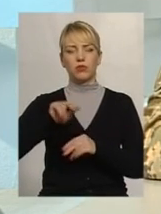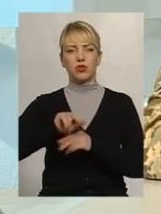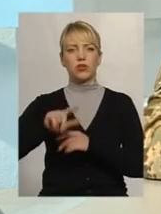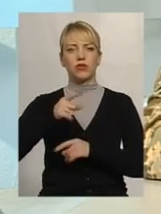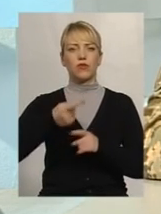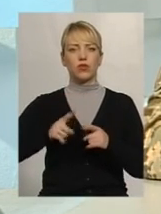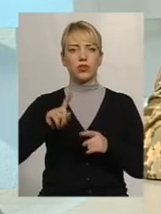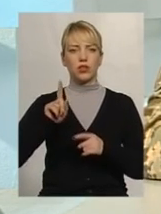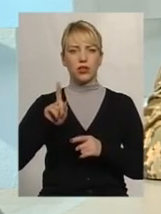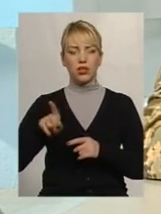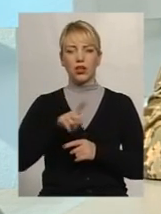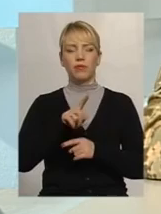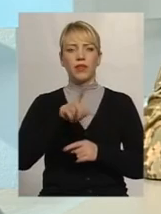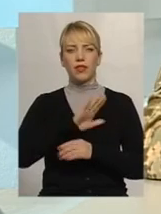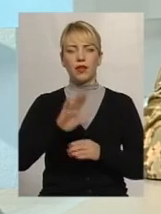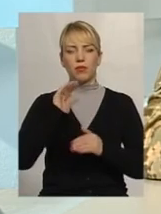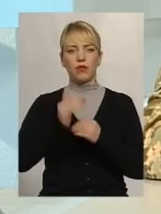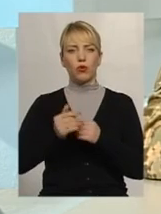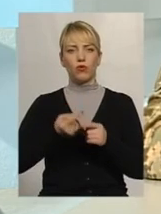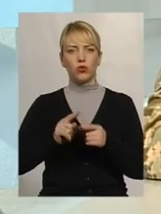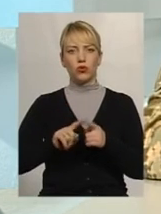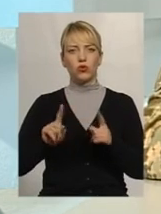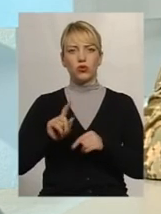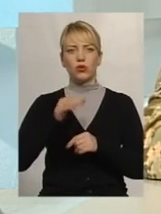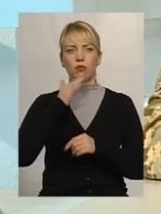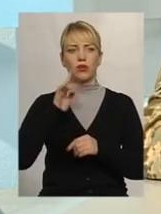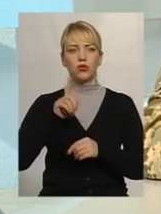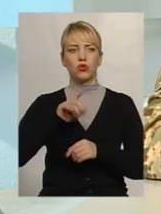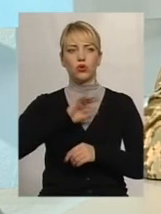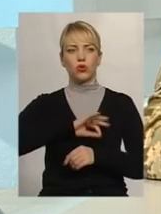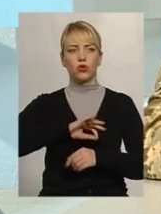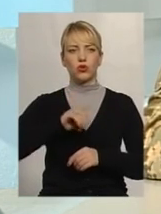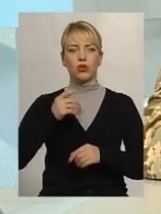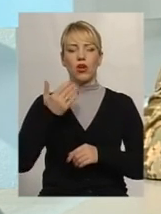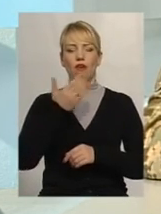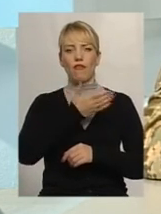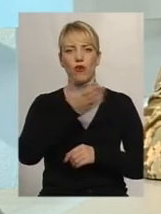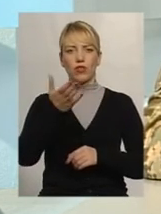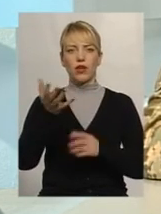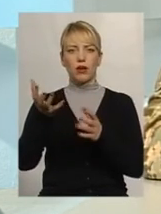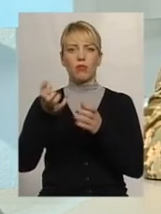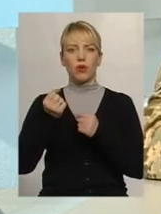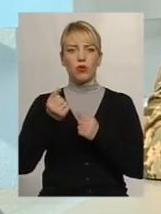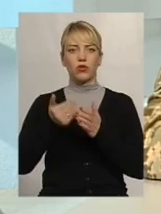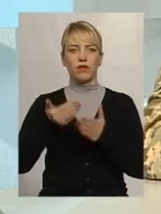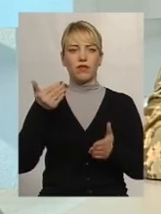вони не приховують того, що дуже багато чого корисного, вони беруть саме від